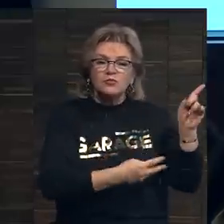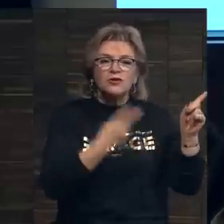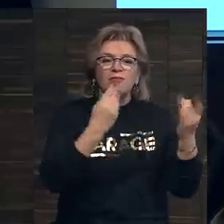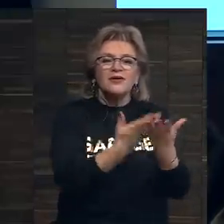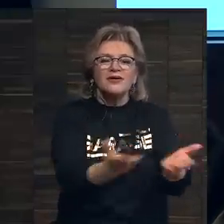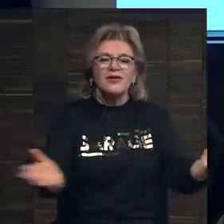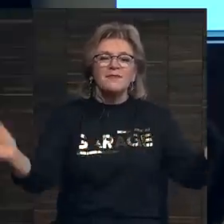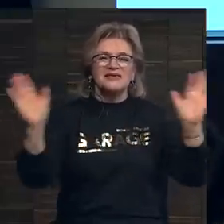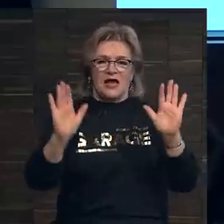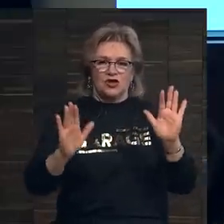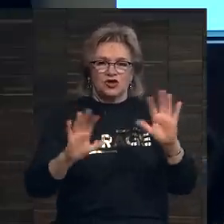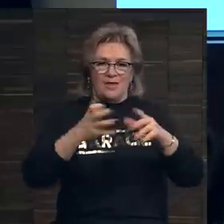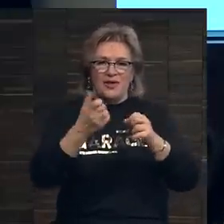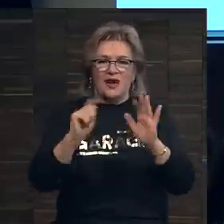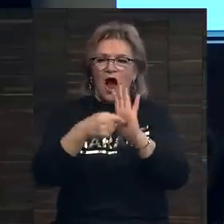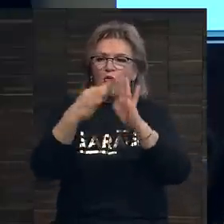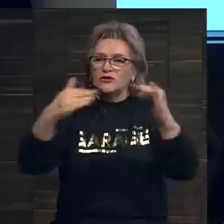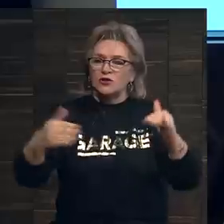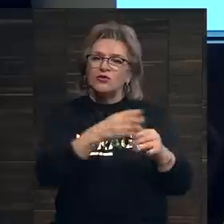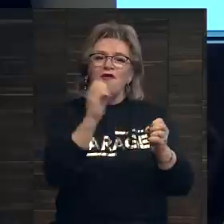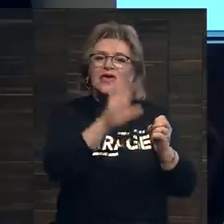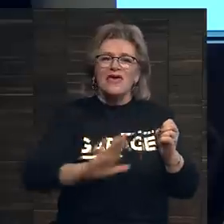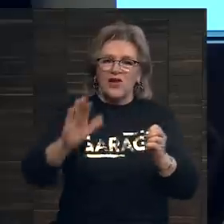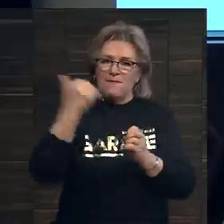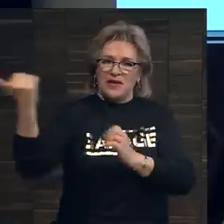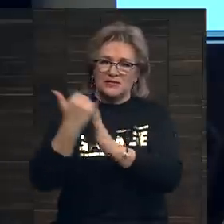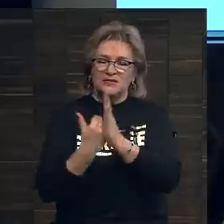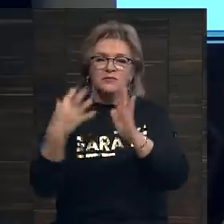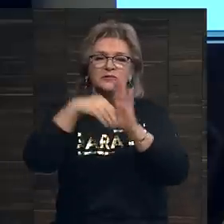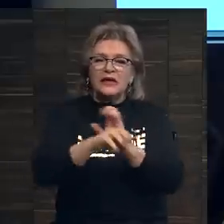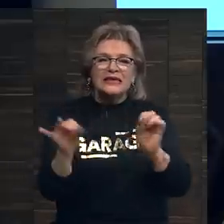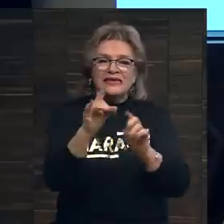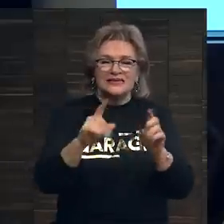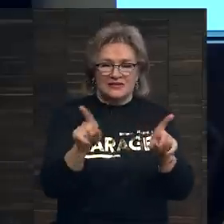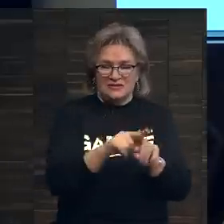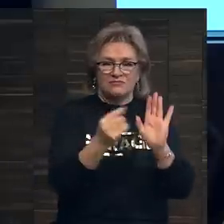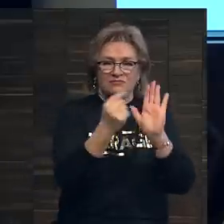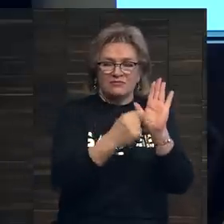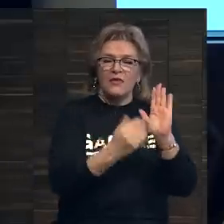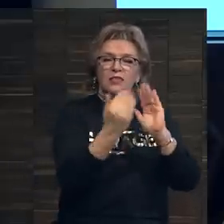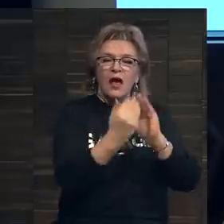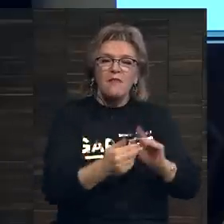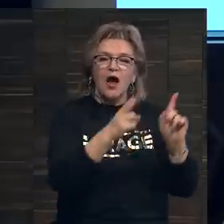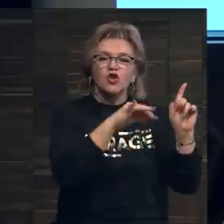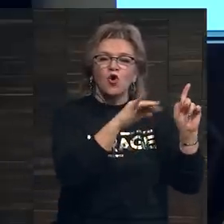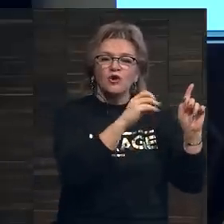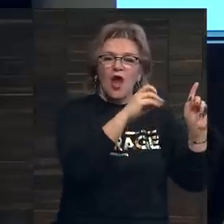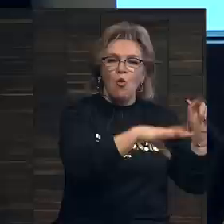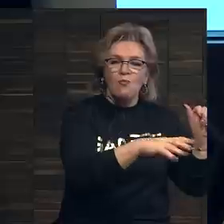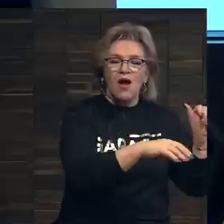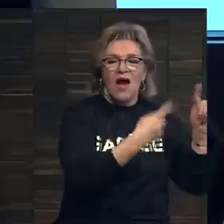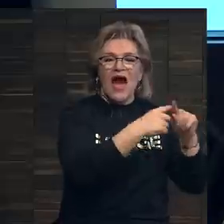пейзаж мира аукционов. Европейская система аукционов состоит из следующих домов. Доротеум в